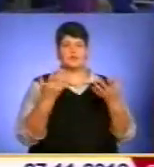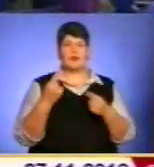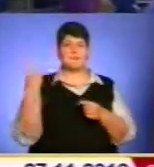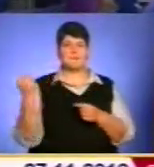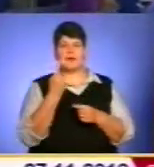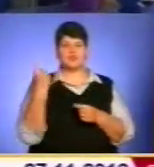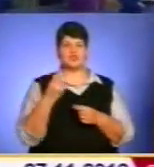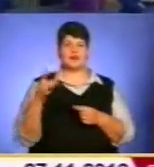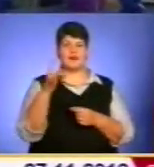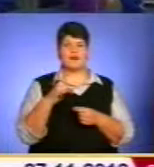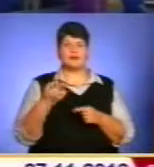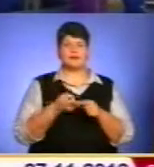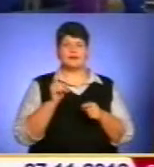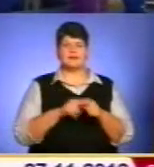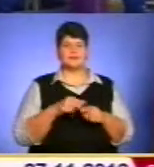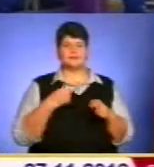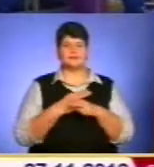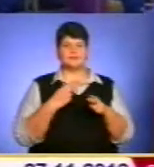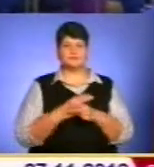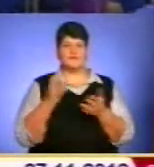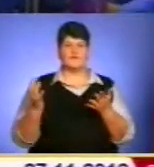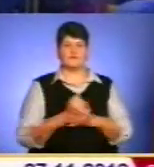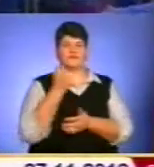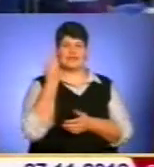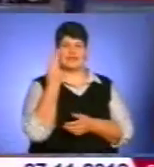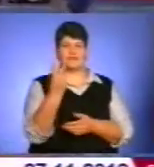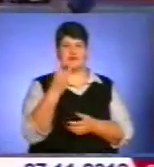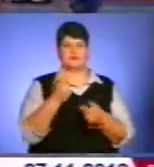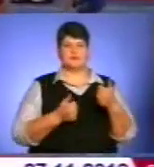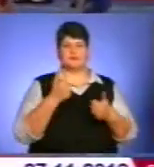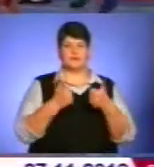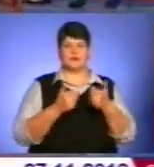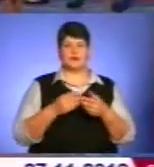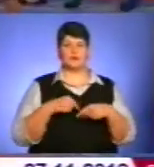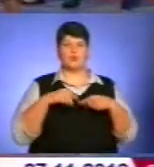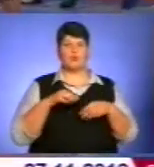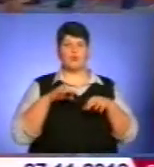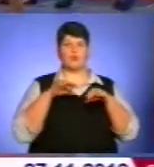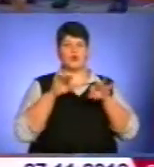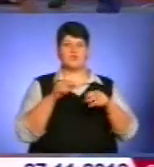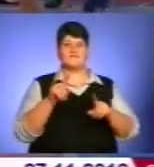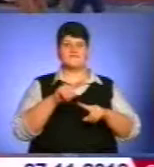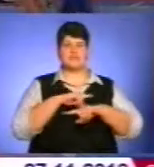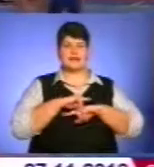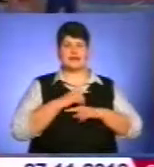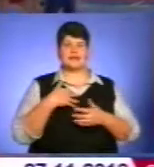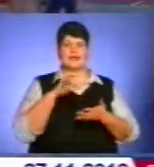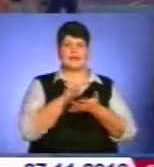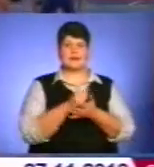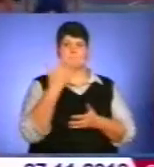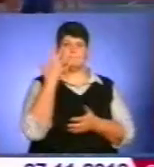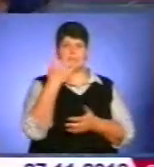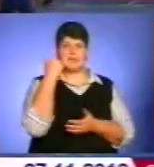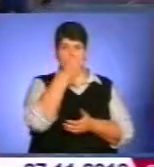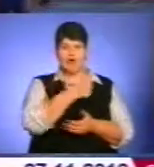Та це не завадило спортсмену виграти два поєдинки і пройти у фінал. Я займаюся вже п'ять років, вибрав цей спорт, тому